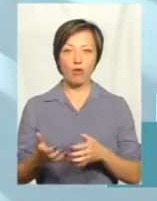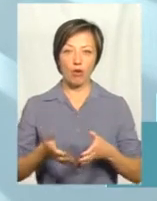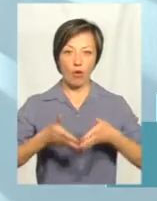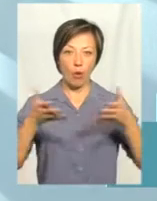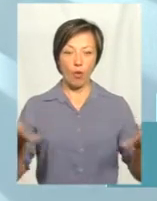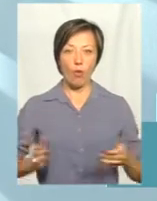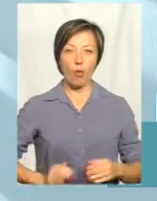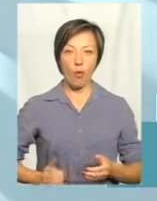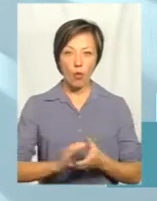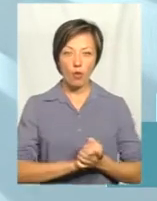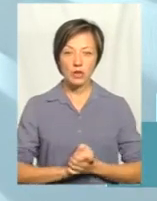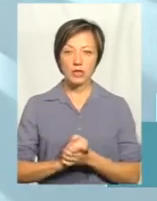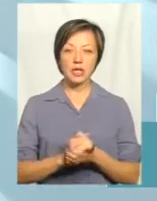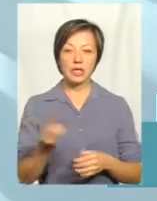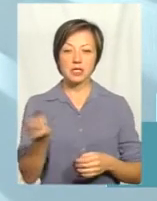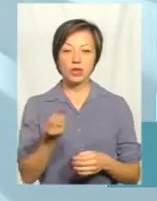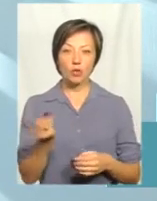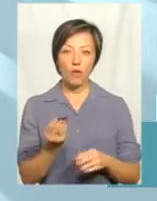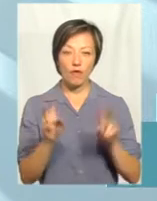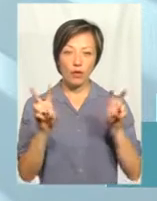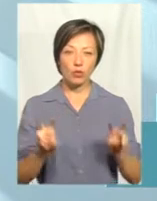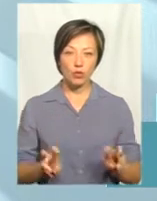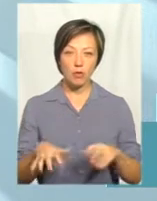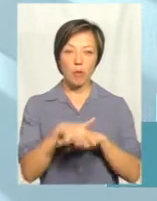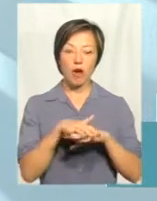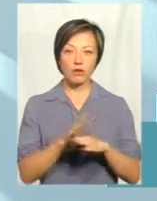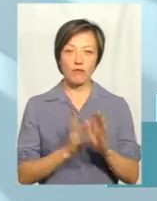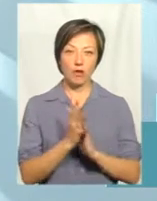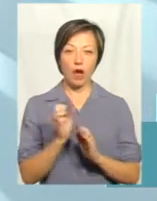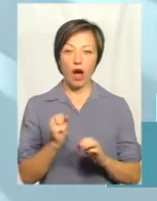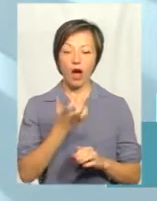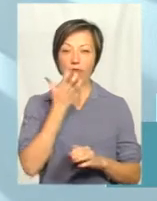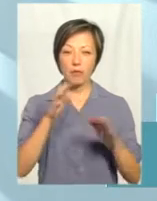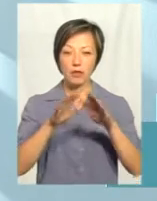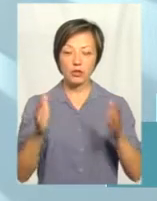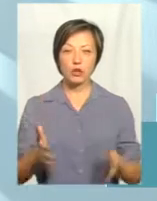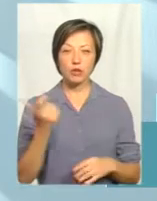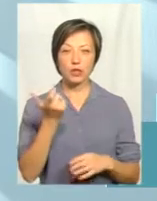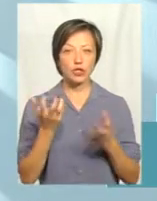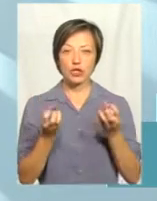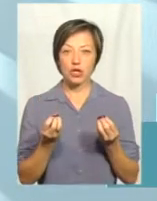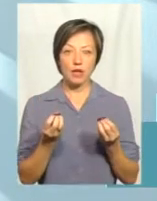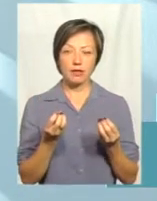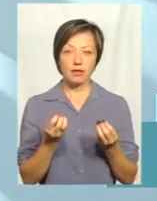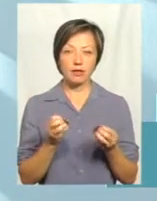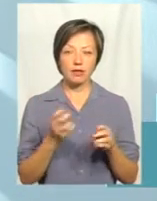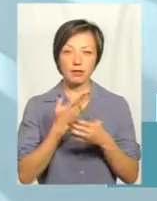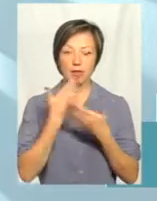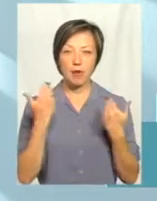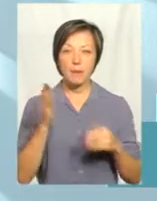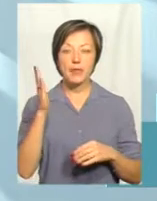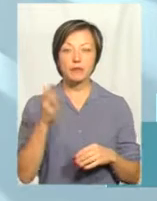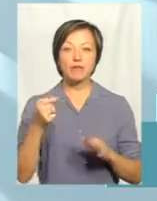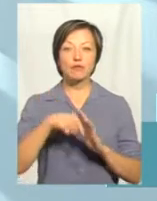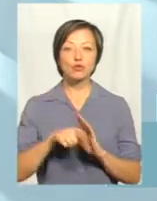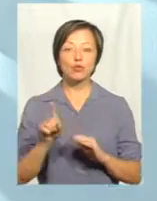ну, працюють там, зернові культури, їх масово вирощують, а тепличні господарства ще не розсінюють. Але я кажу, що перспектива в